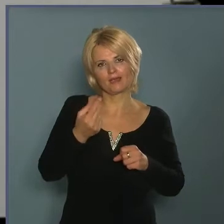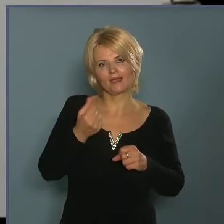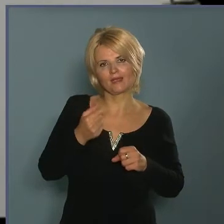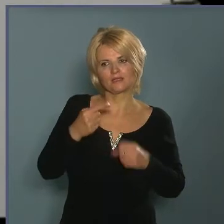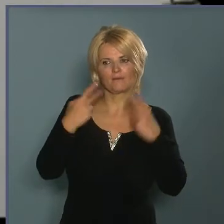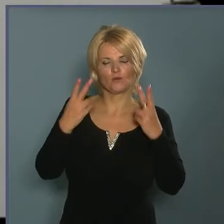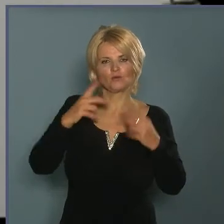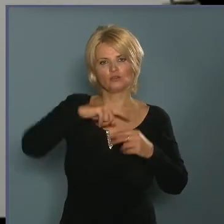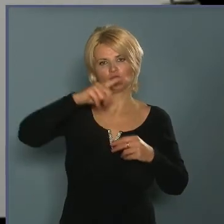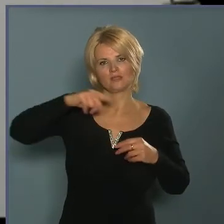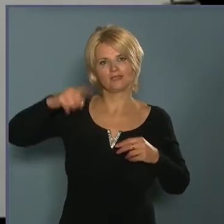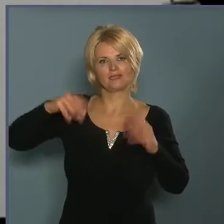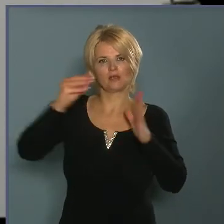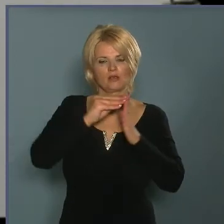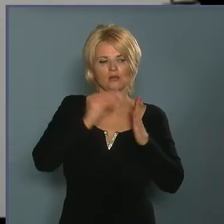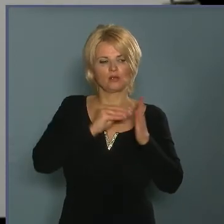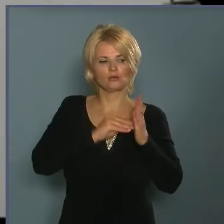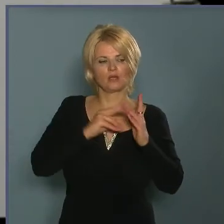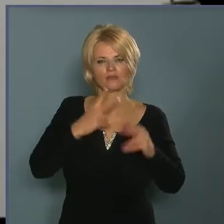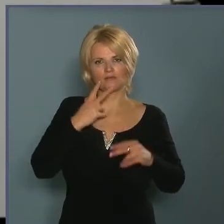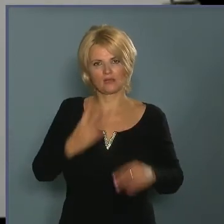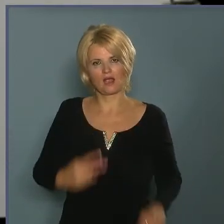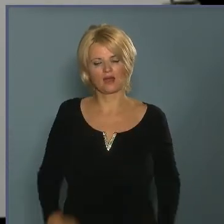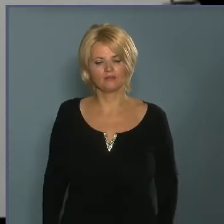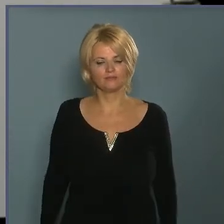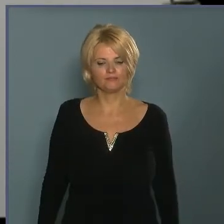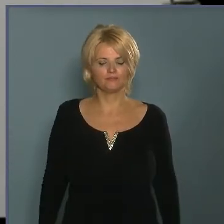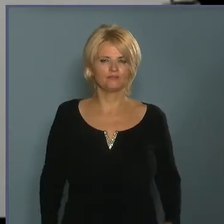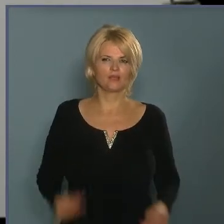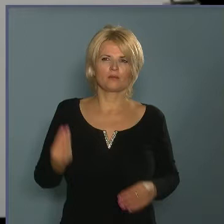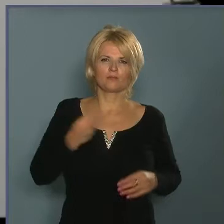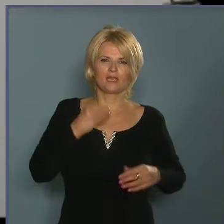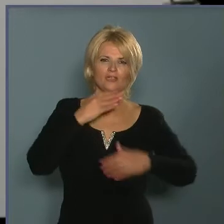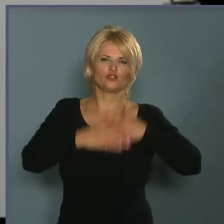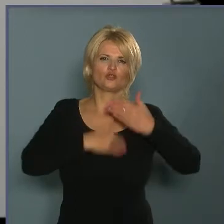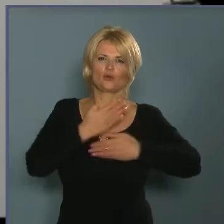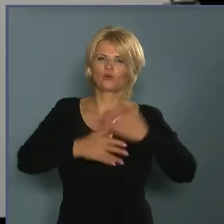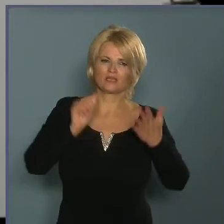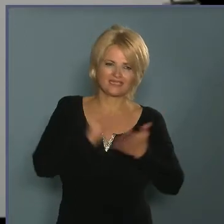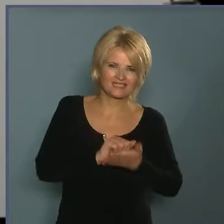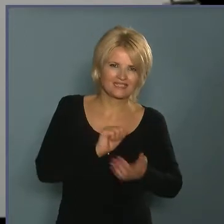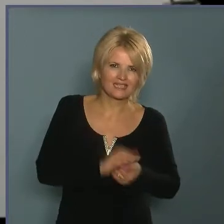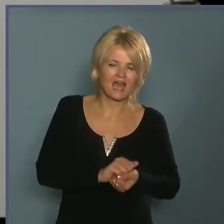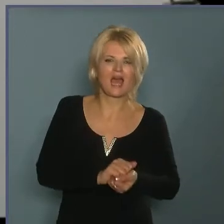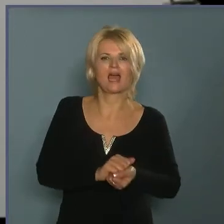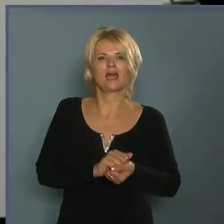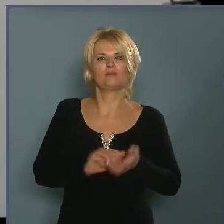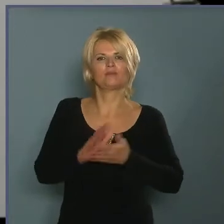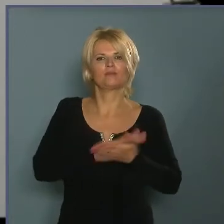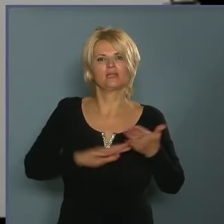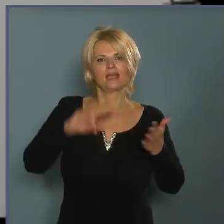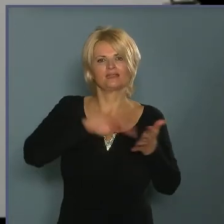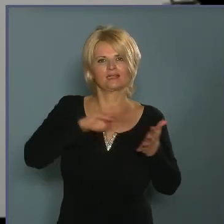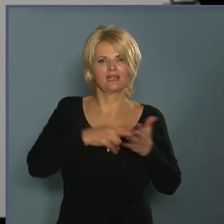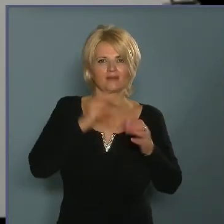statisztikai adatok állnak rendelkezésre, hogy milyen sorozat számú, milyen technikával készült, és nyilván